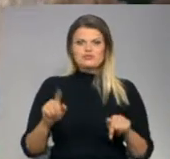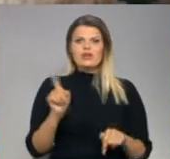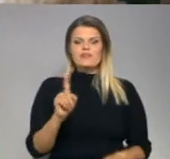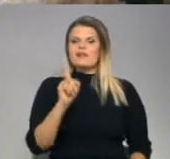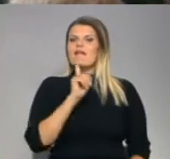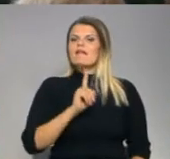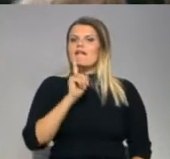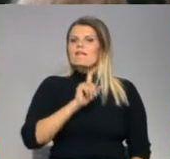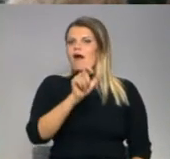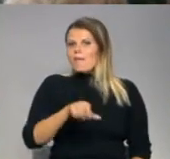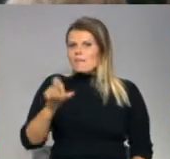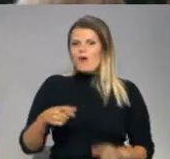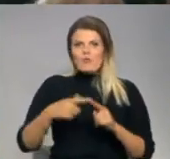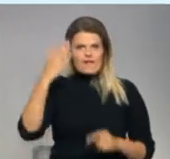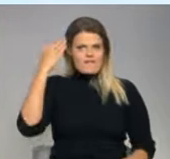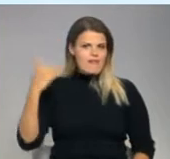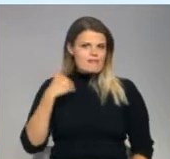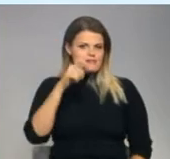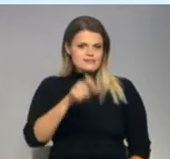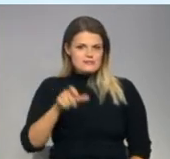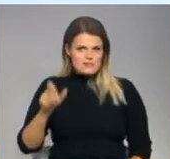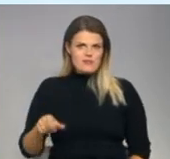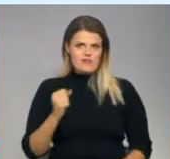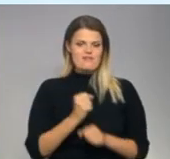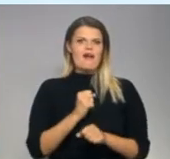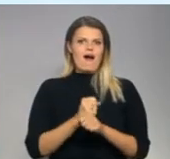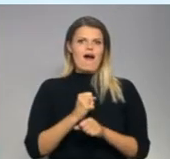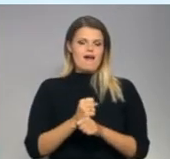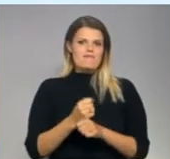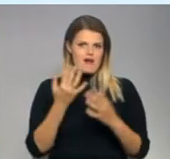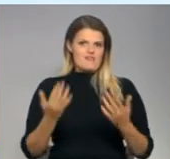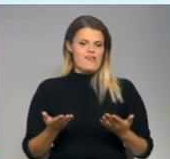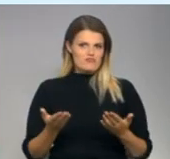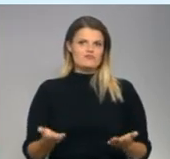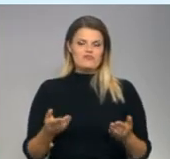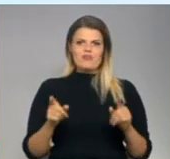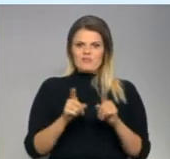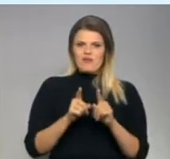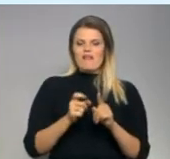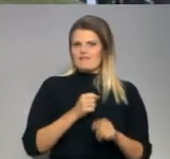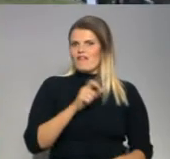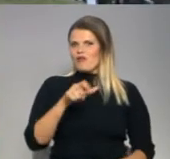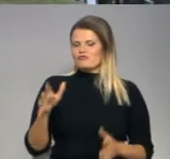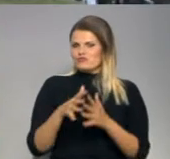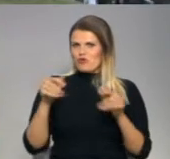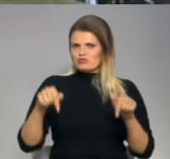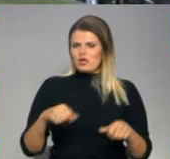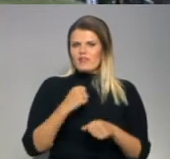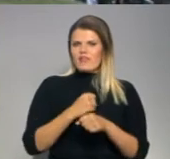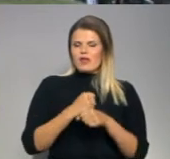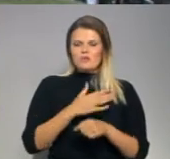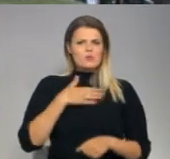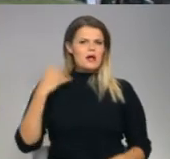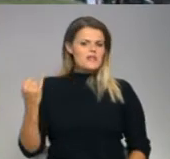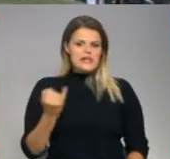Liepainieku un Ventspilnieku arī darba auglī. Nerunāt jau par Latgaliešiem. Ļoti